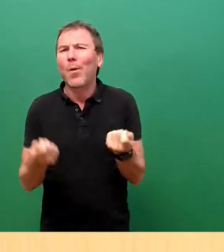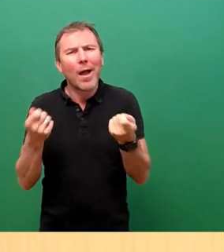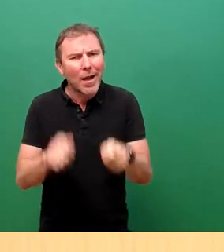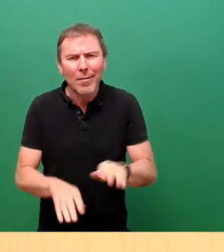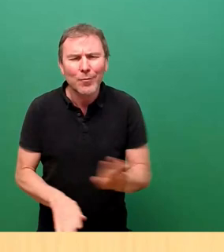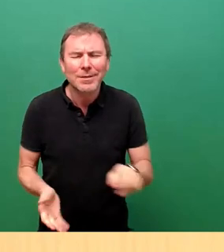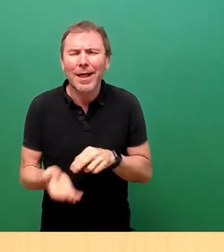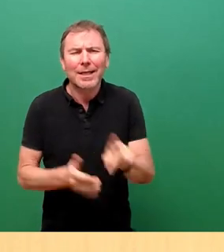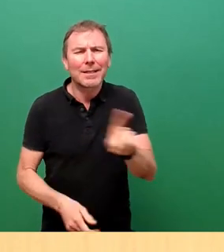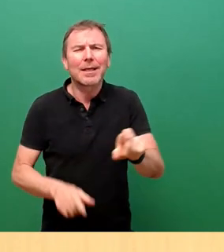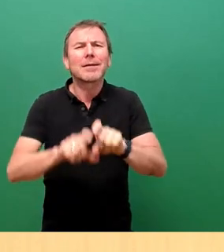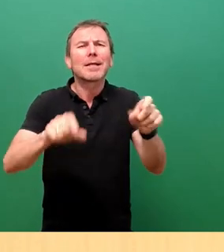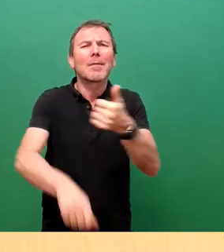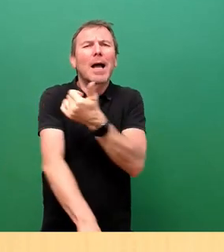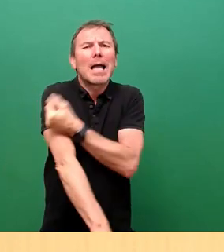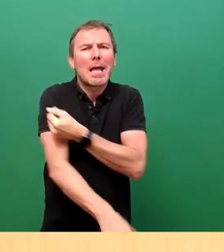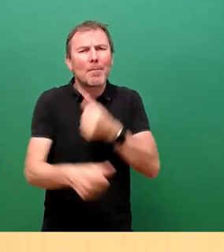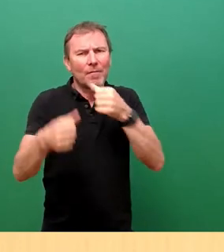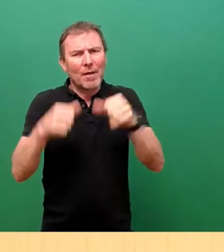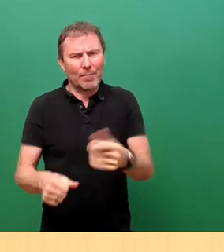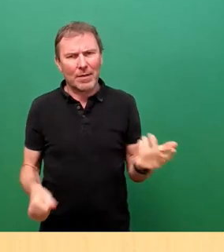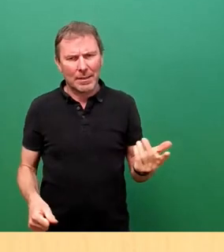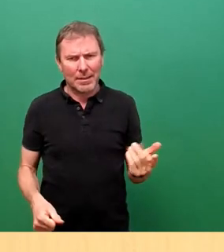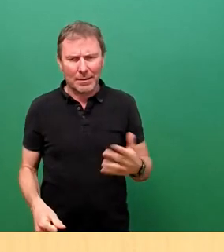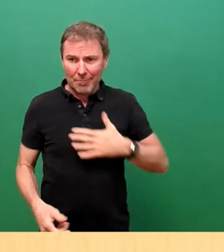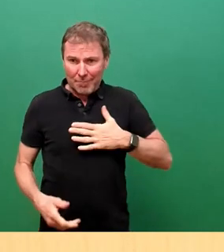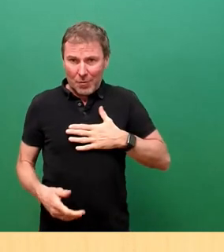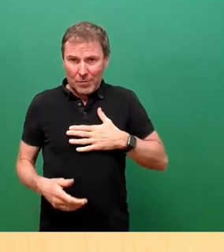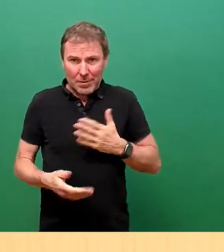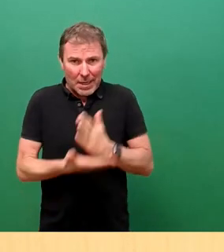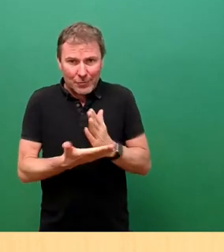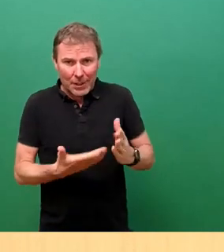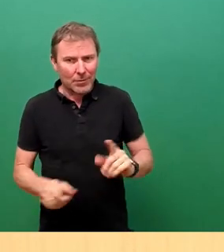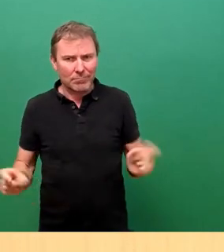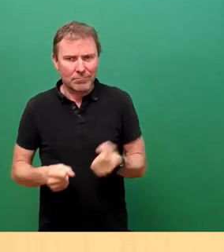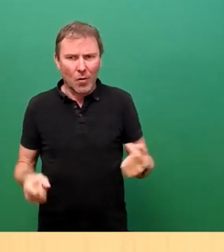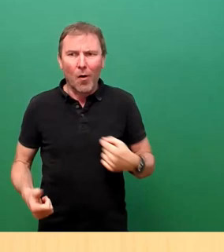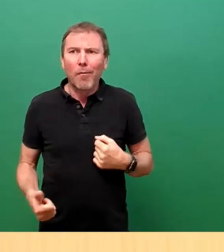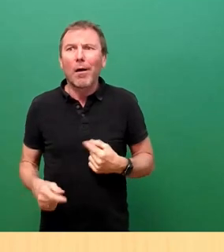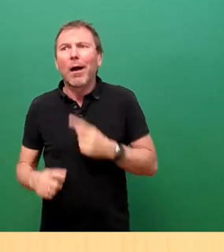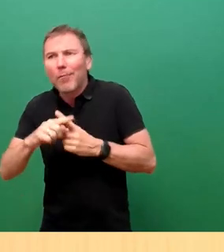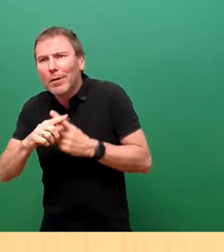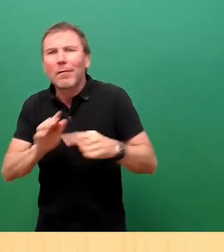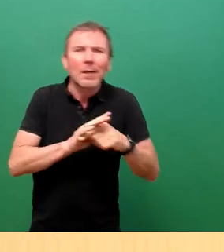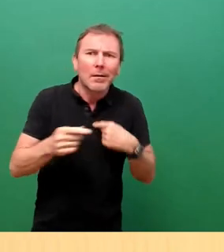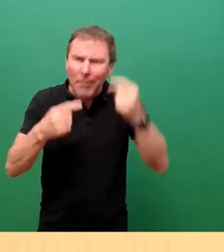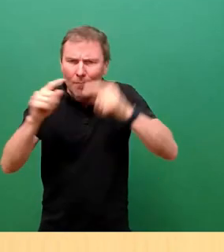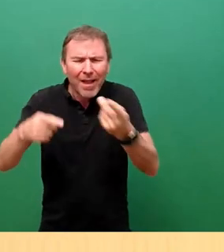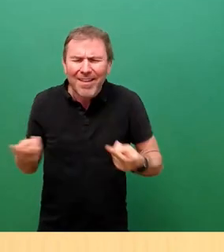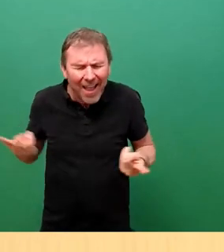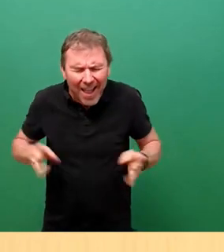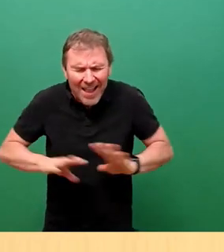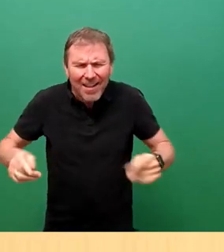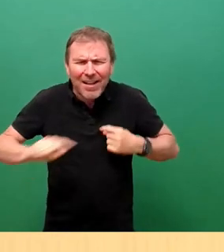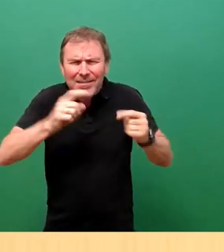das Thema Impfpflicht liegt ja nicht mehr in unseren Händen. Und ob wir das gut oder schlecht finden, ist hier überhaupt nicht mehr zu diskutieren, liebe Kolleginnen und